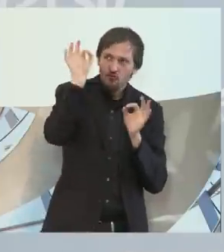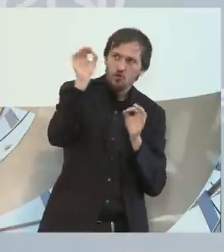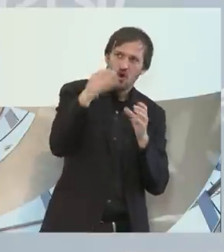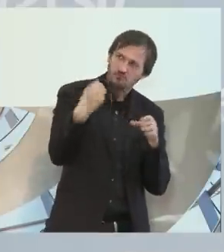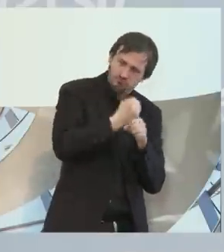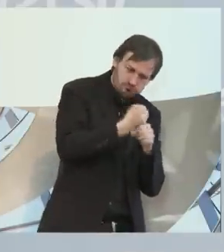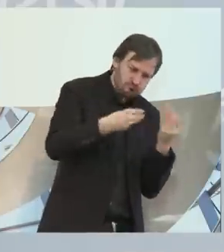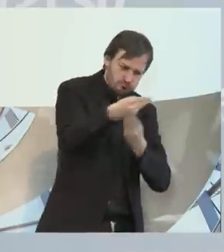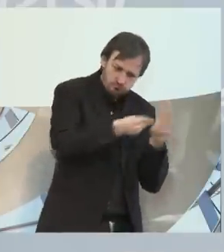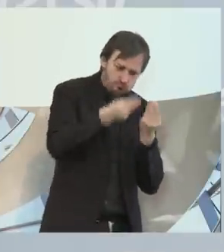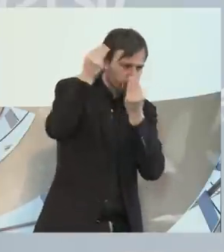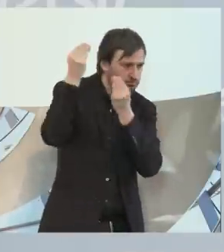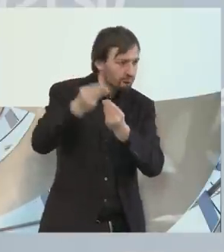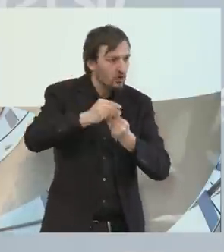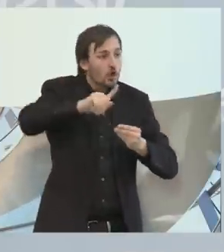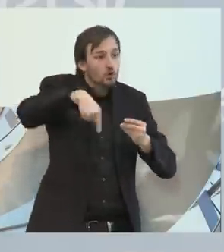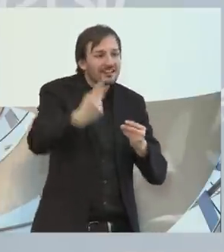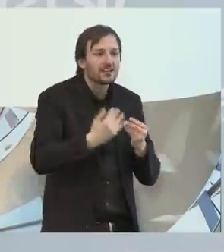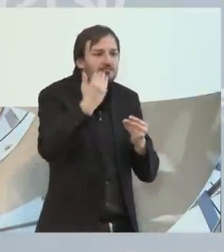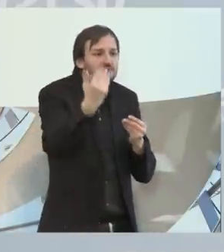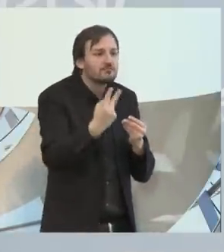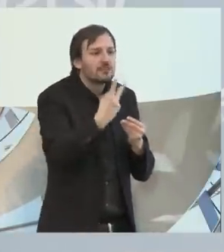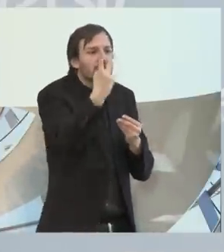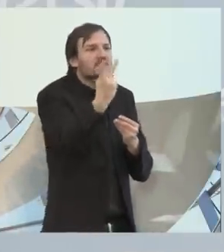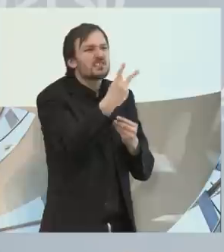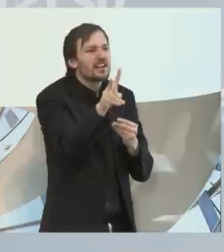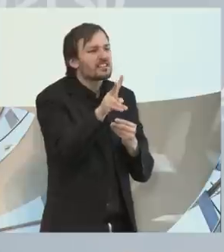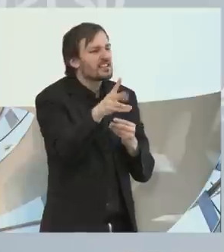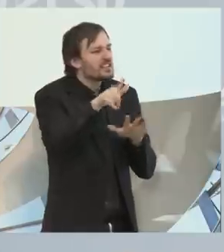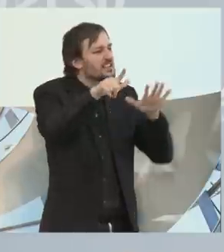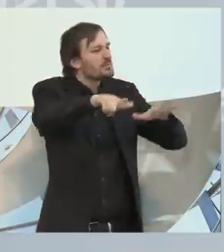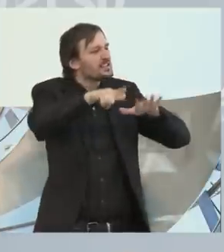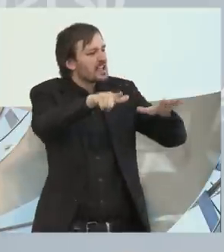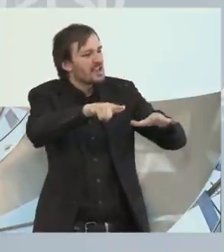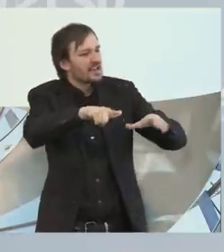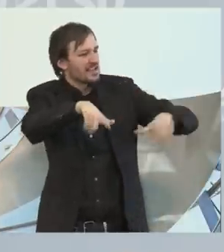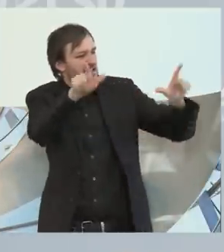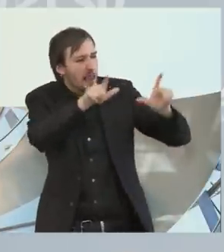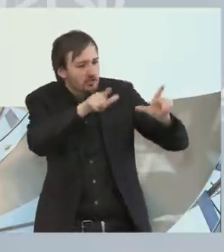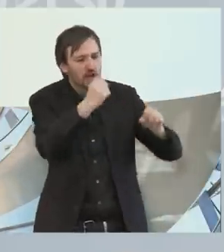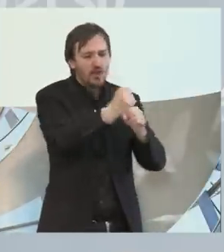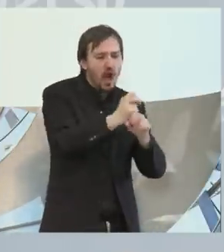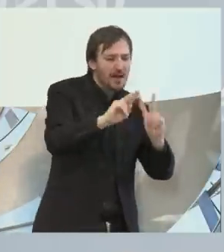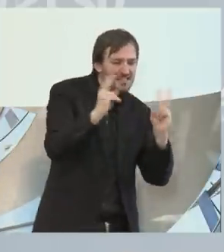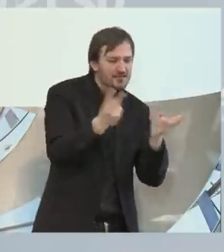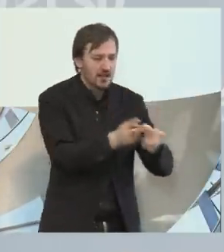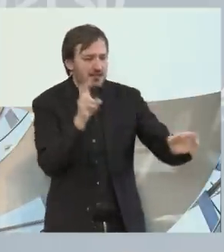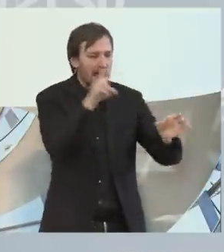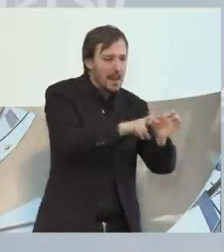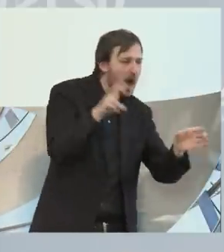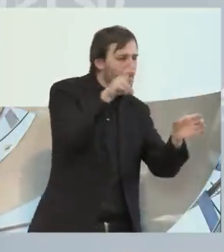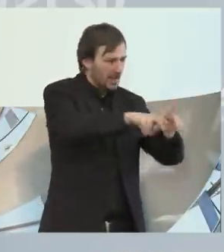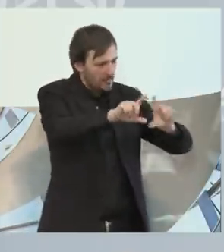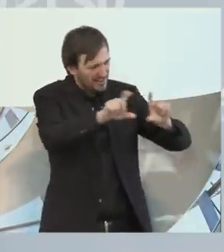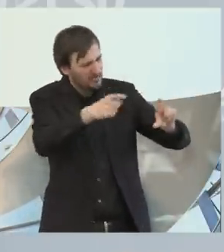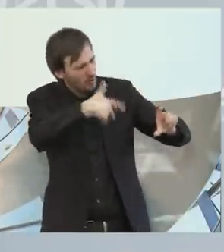der nächsten beiden Jahre 2017 Teilhabe in der Gesellschaft, in der Arbeitswelt noch stärker sich